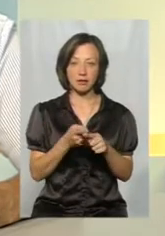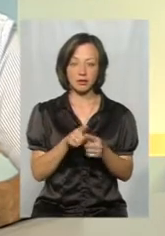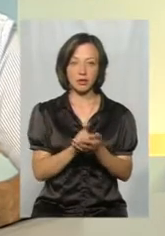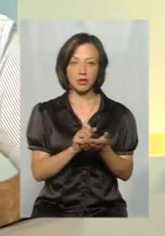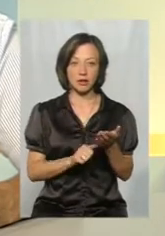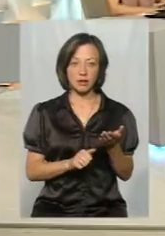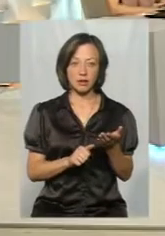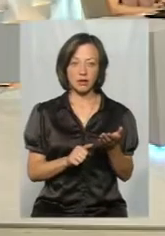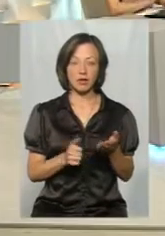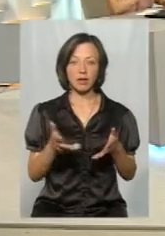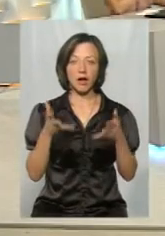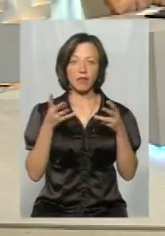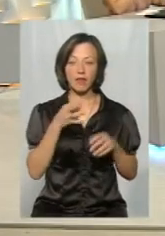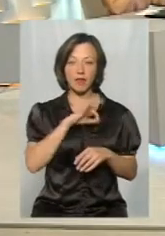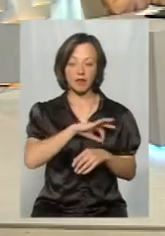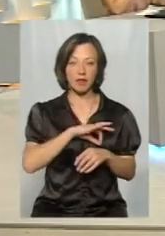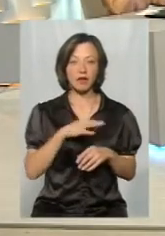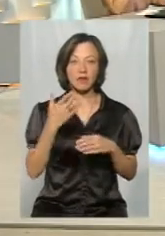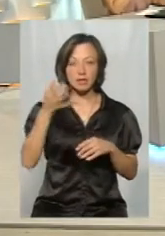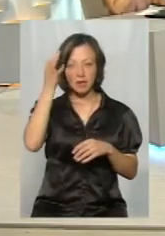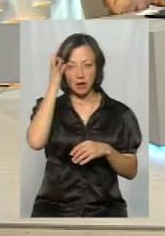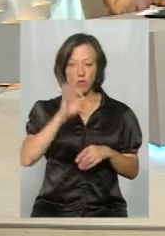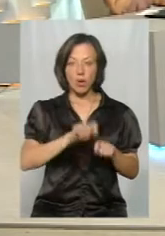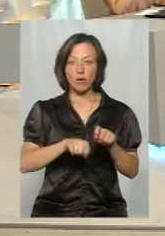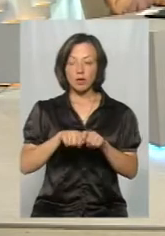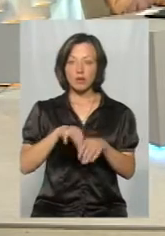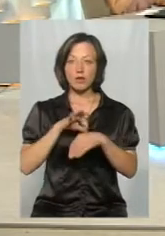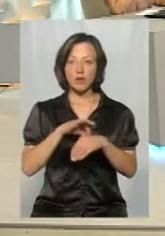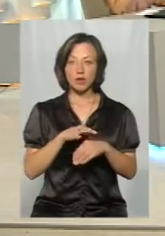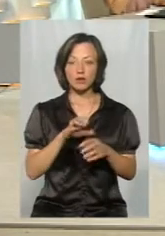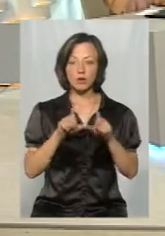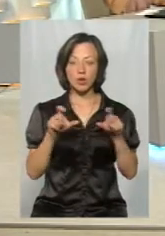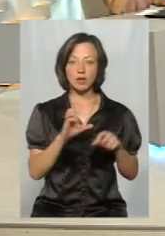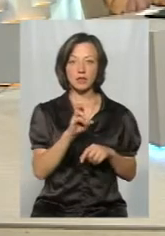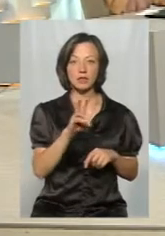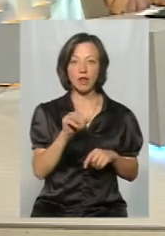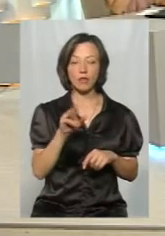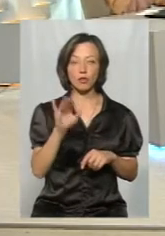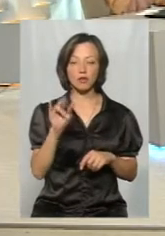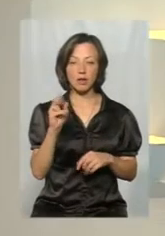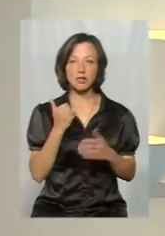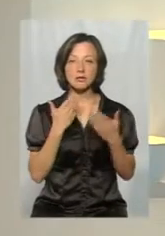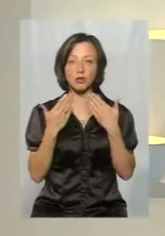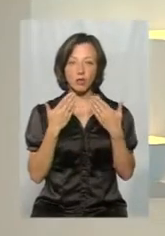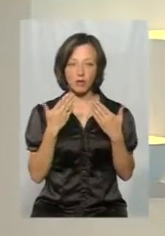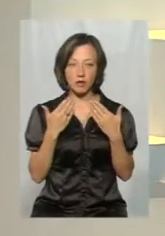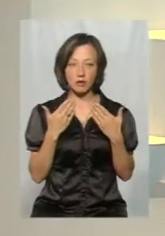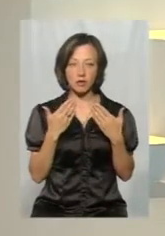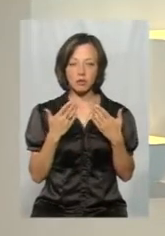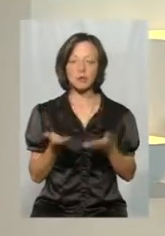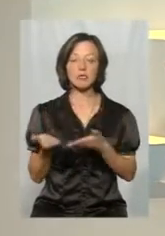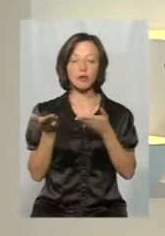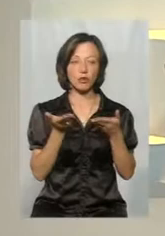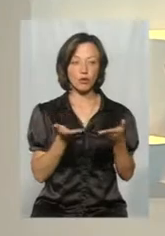Явно неефективно. Пане Іване, згадали про аудит, який проводився у Славутинці. Ми спілкувалися, навіть ми